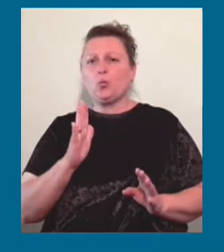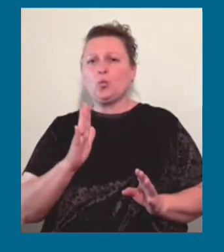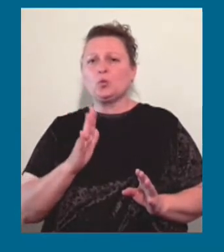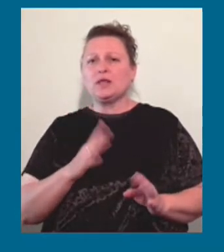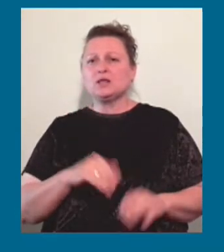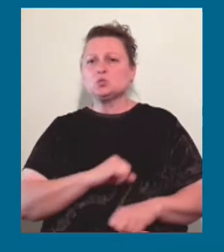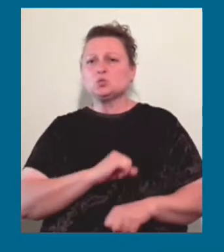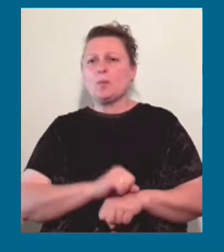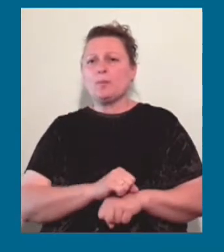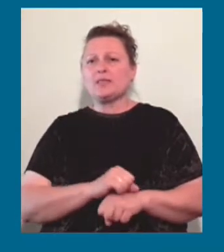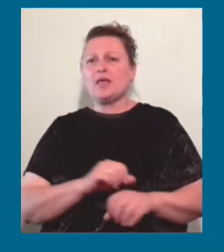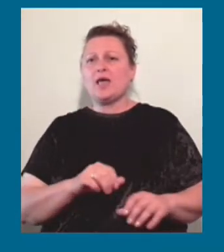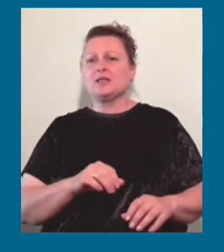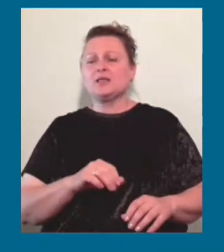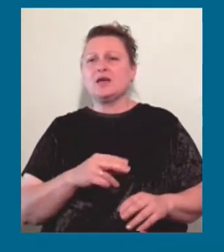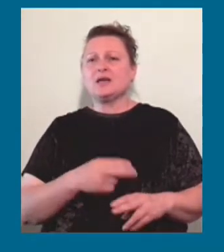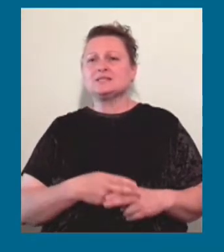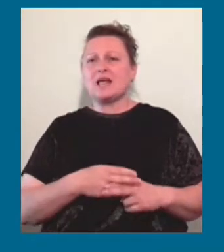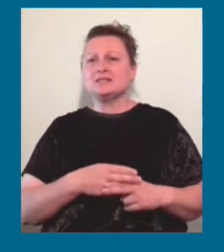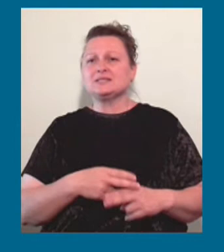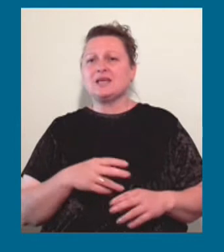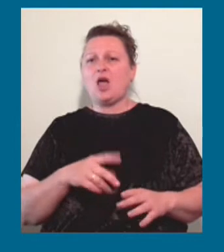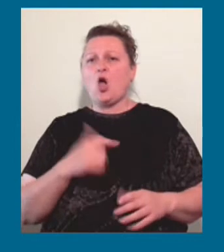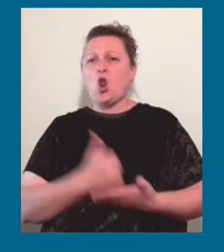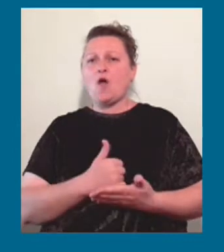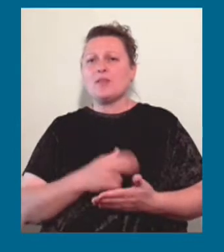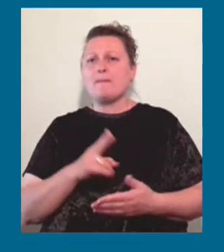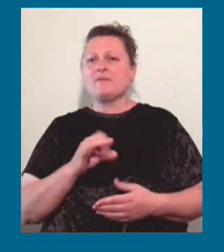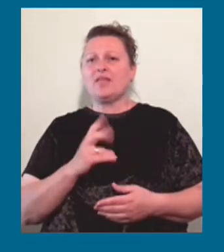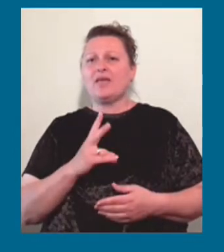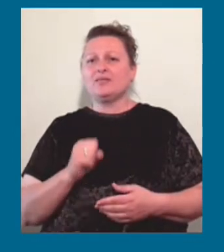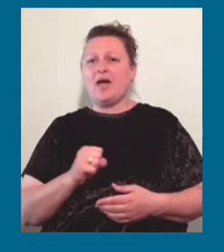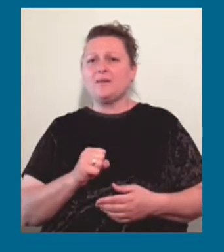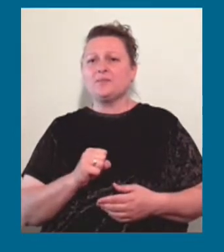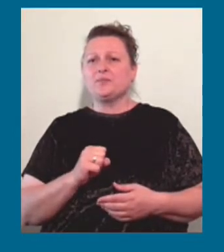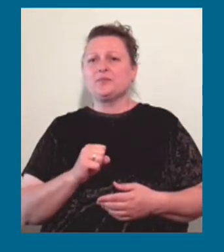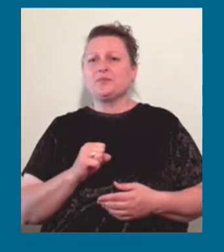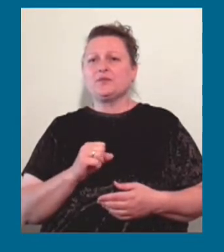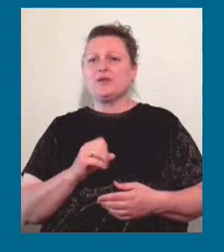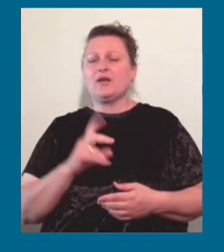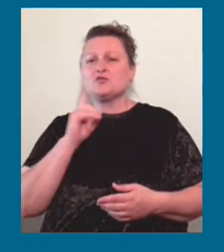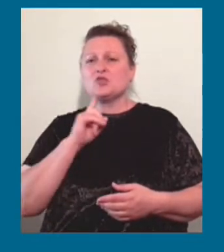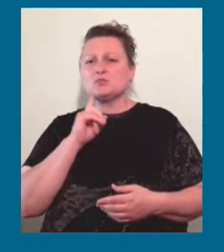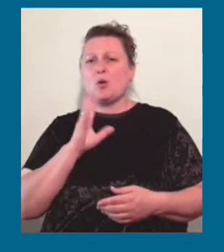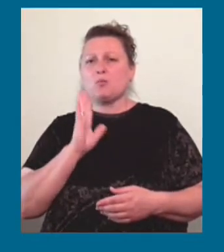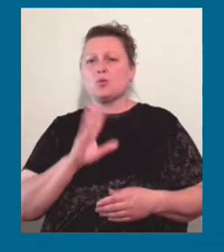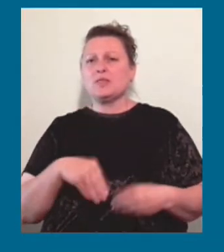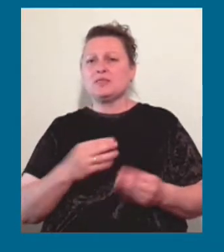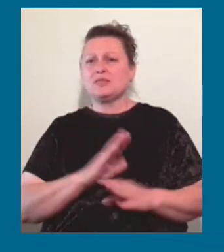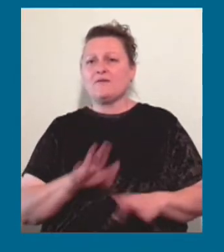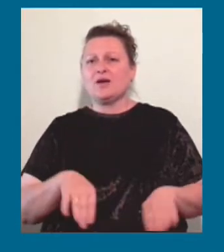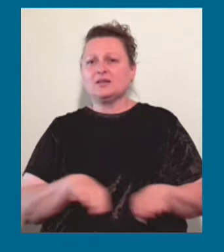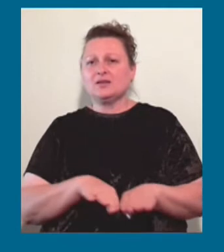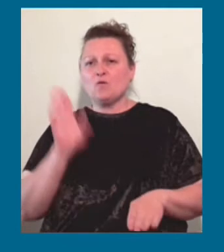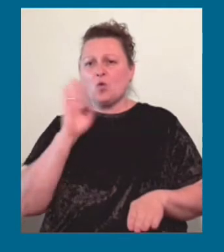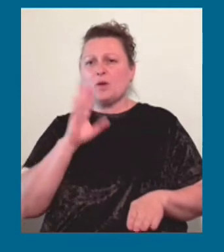будуть заплинені насосні станції «Головна» «Південна», внаслідок чого ми припинимо тимчасову подачу води споживачам Приморського,